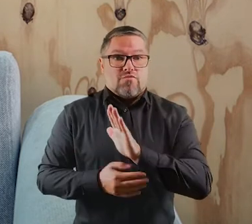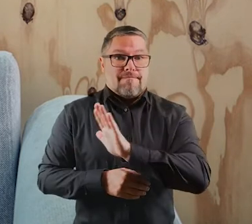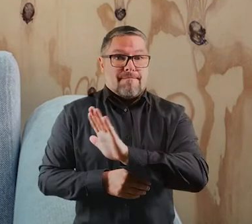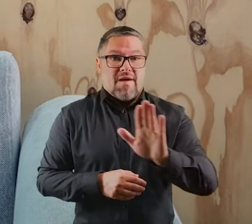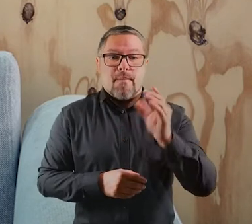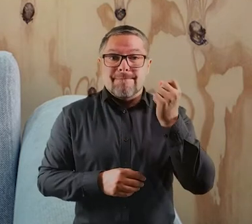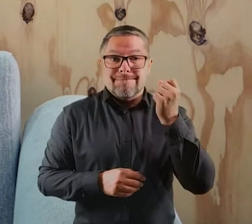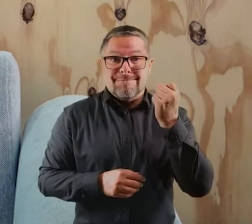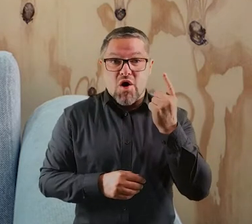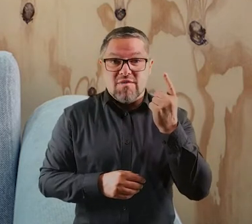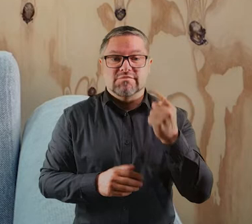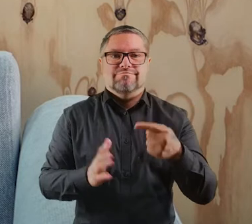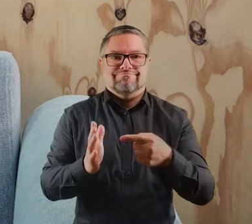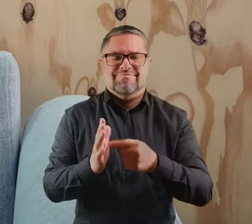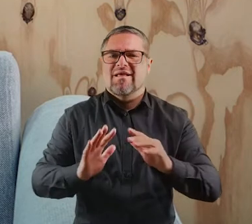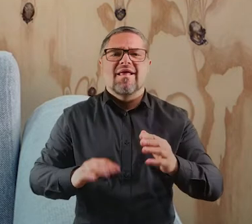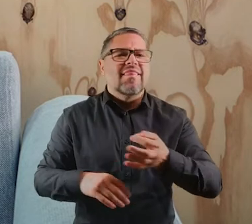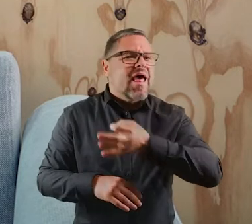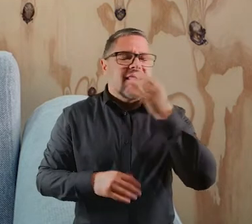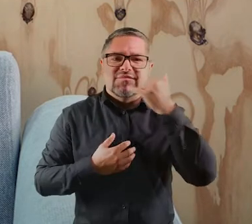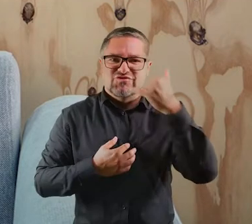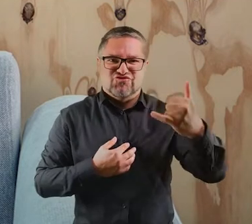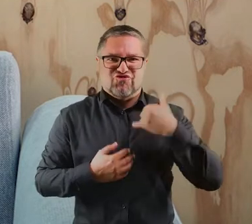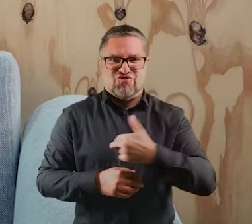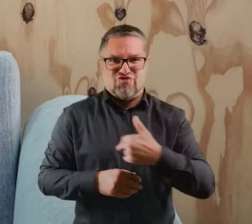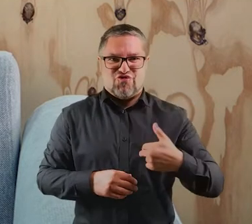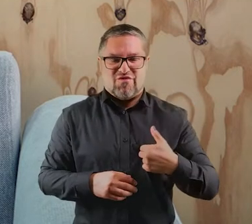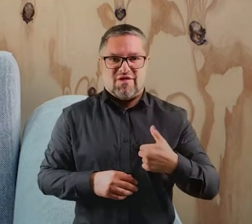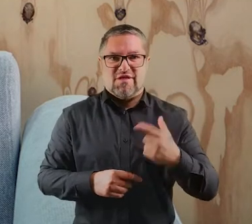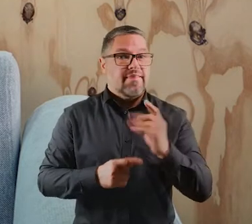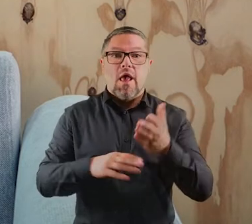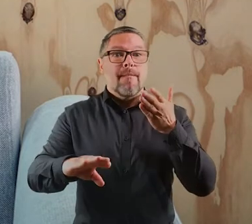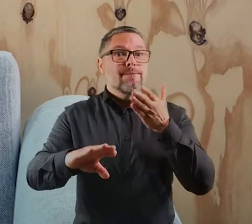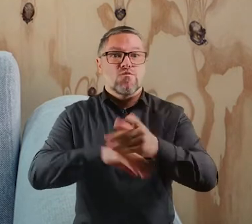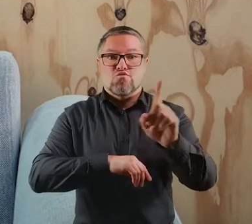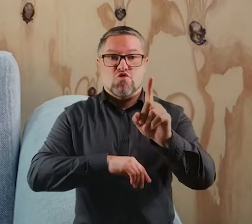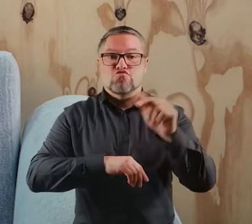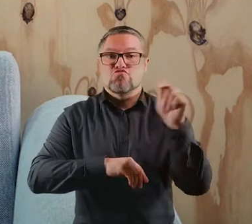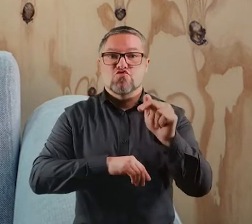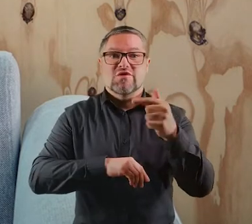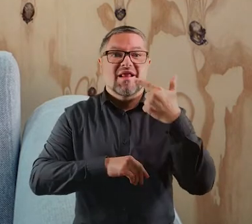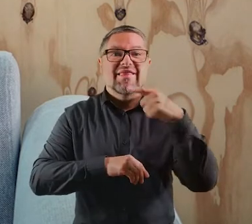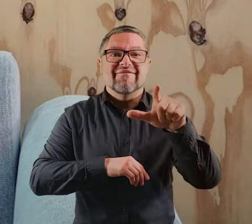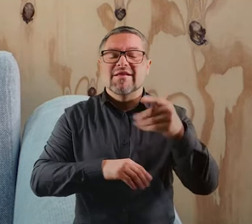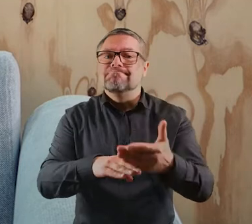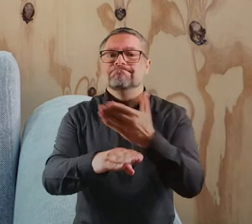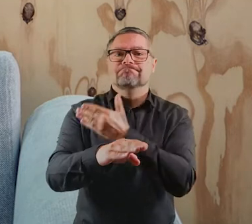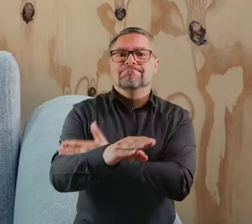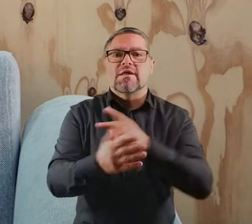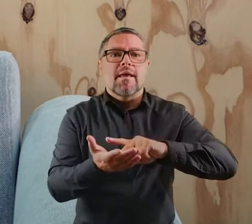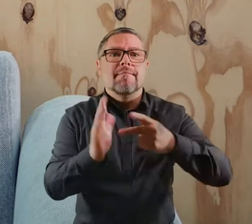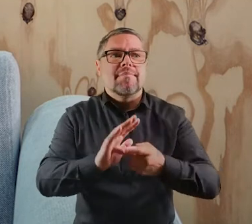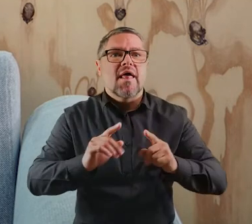będą już mieli Państwo pomysł, wtedy najlepiej zadzwonić do nas. Nie później jednak niż na dwa